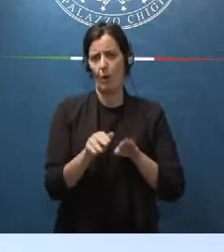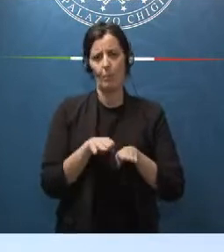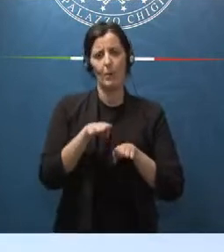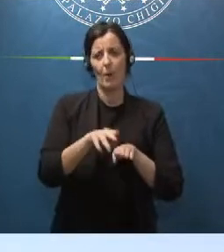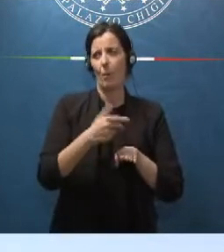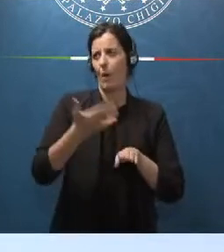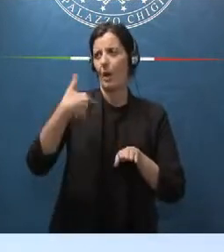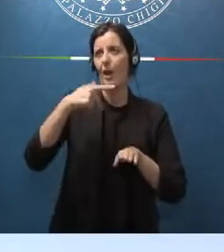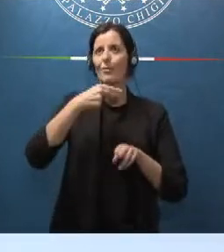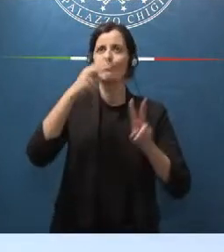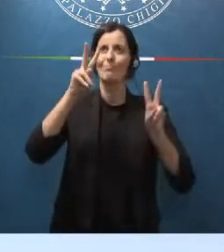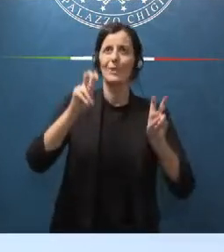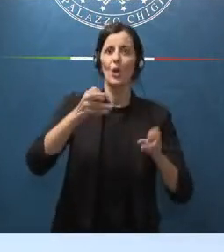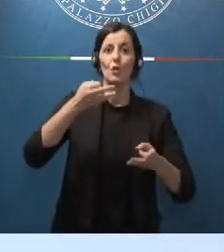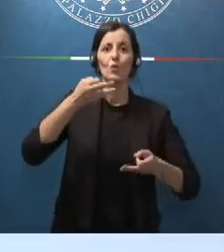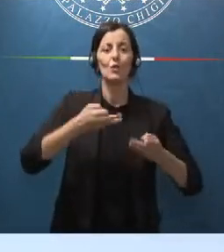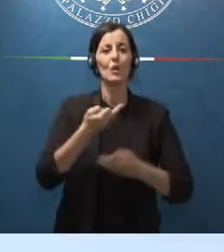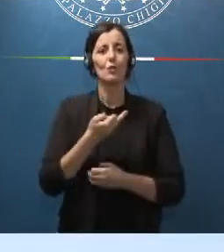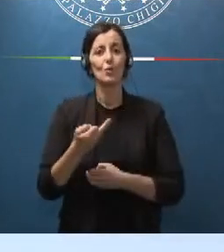giustizia giusta.